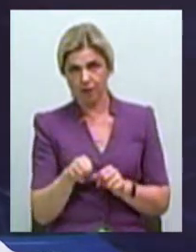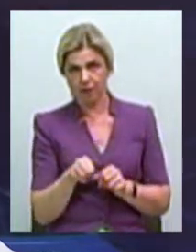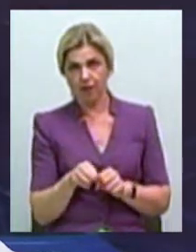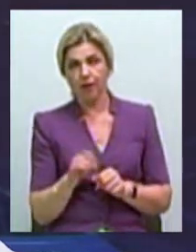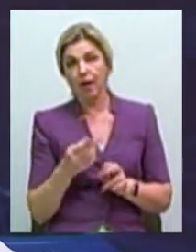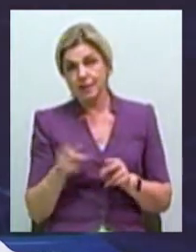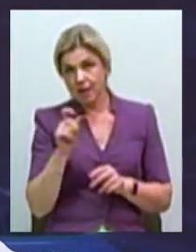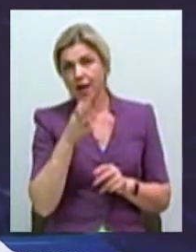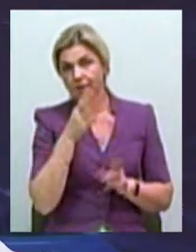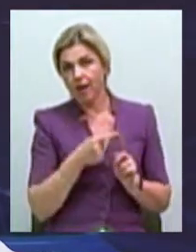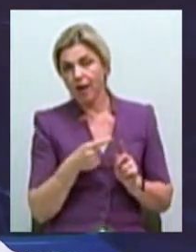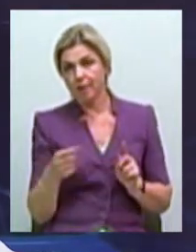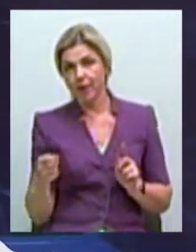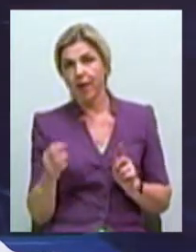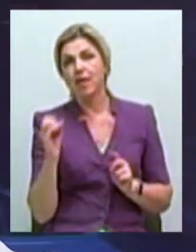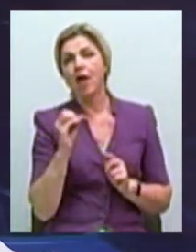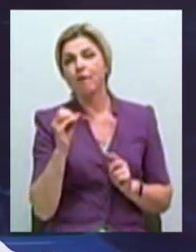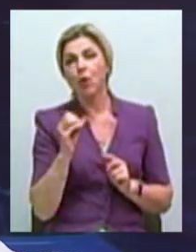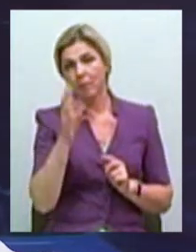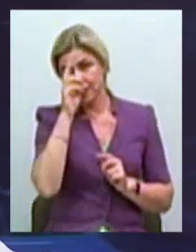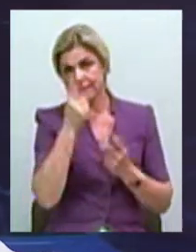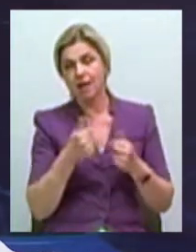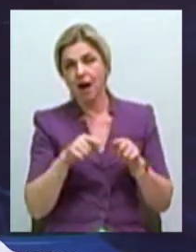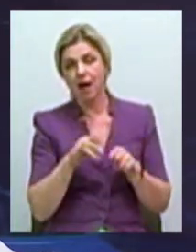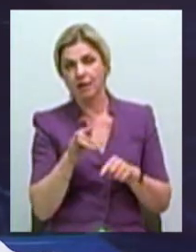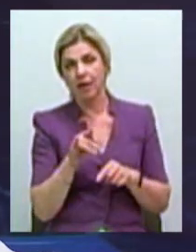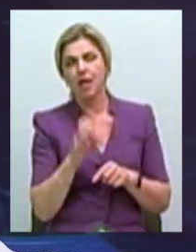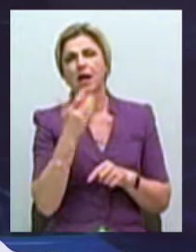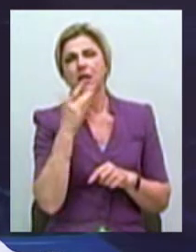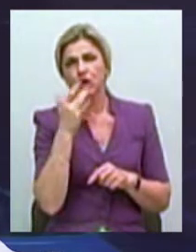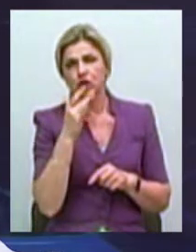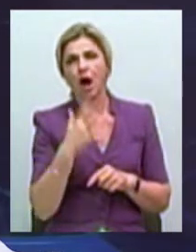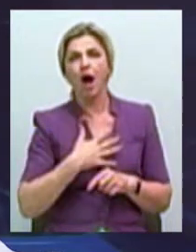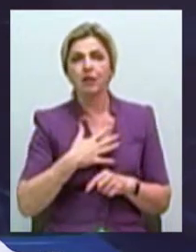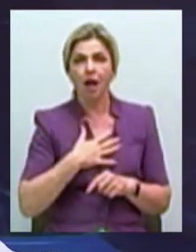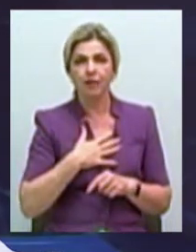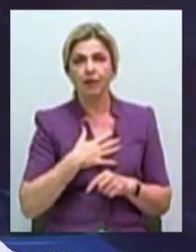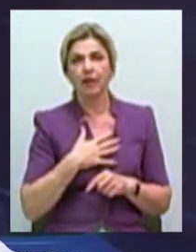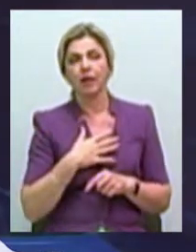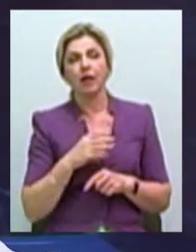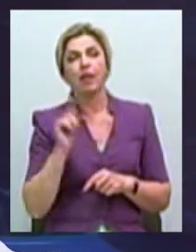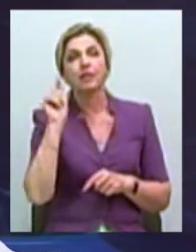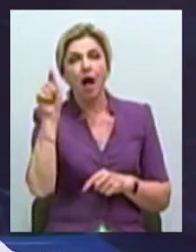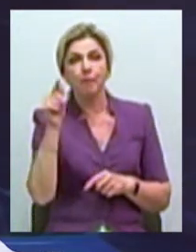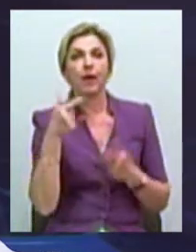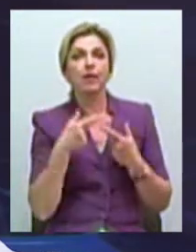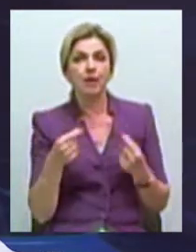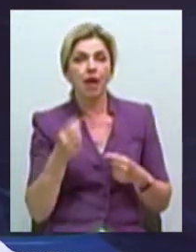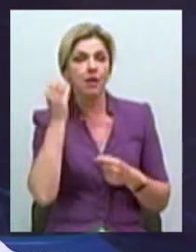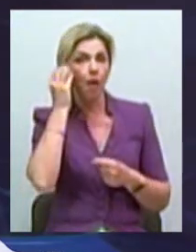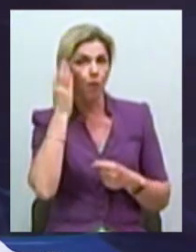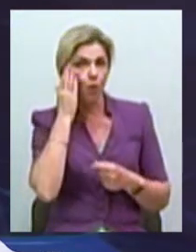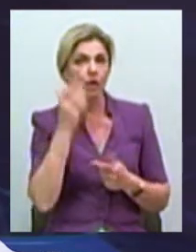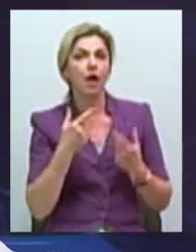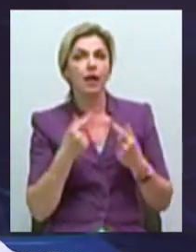за это время европейские страны, Соединенные Штаты, Канада, то есть там, где Япония,